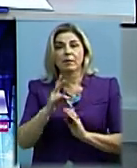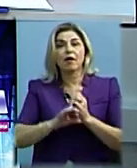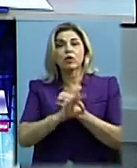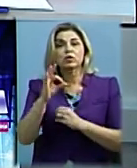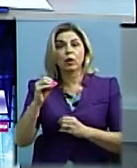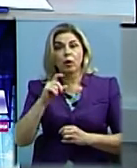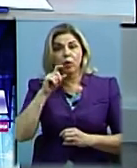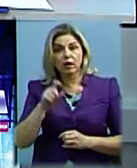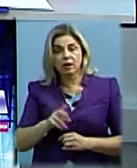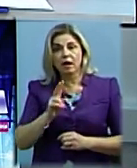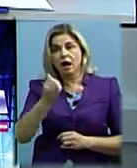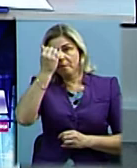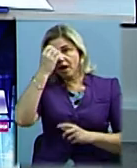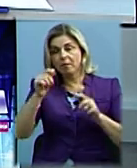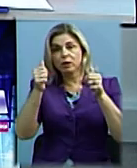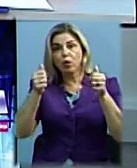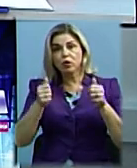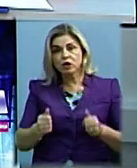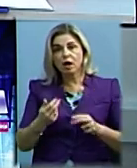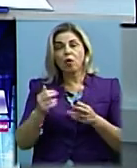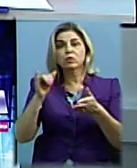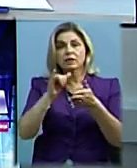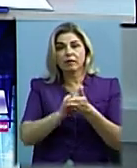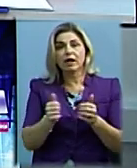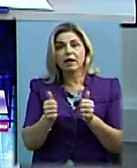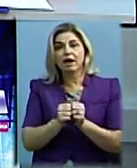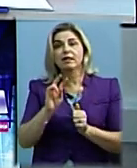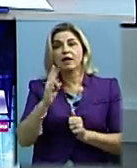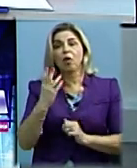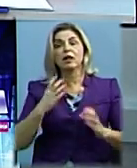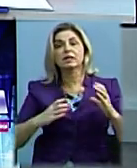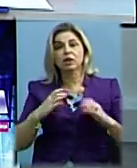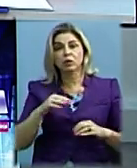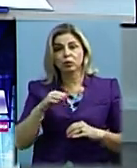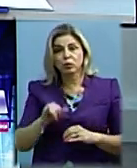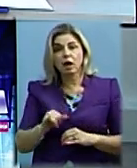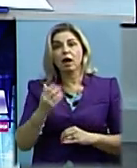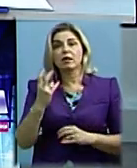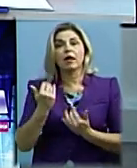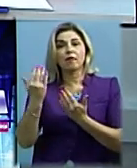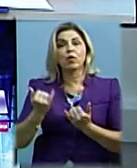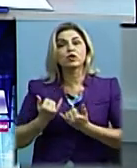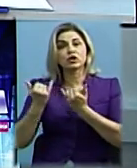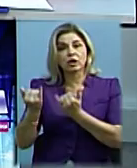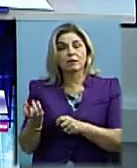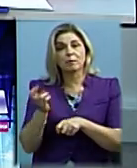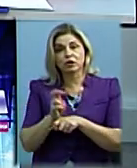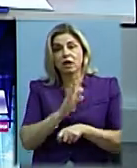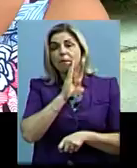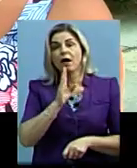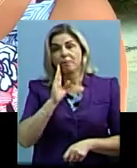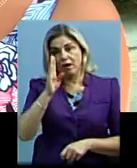До меморіальної дужки, встановленої біля Миколаївського політехнічного інституту, на його честь прийшла мати Максима.